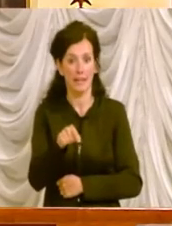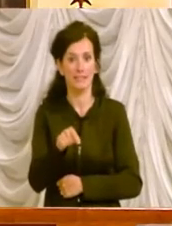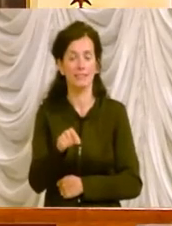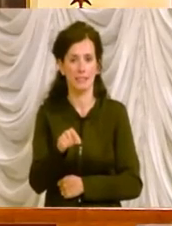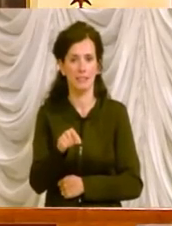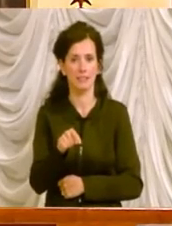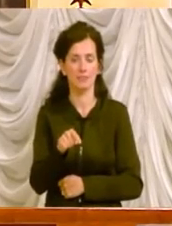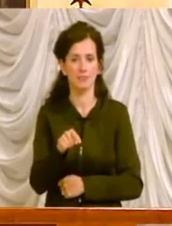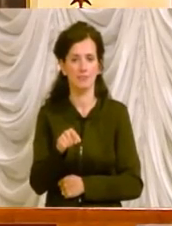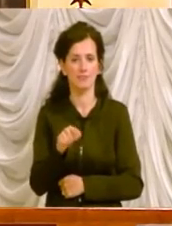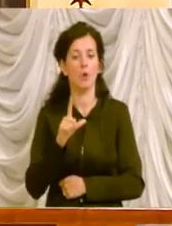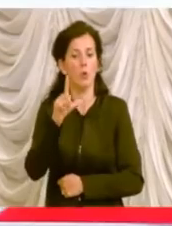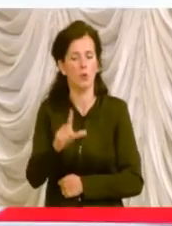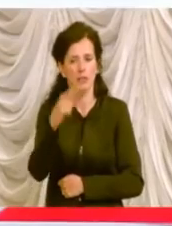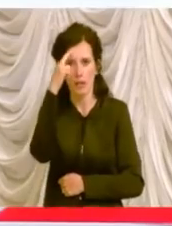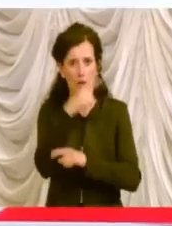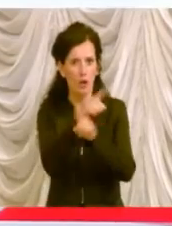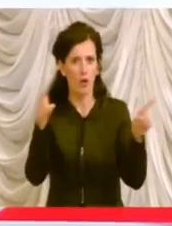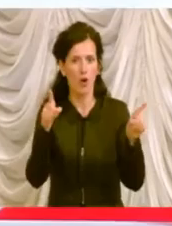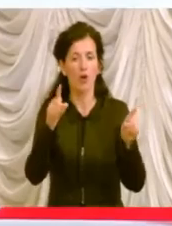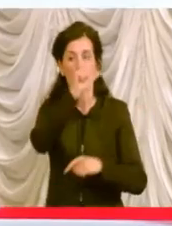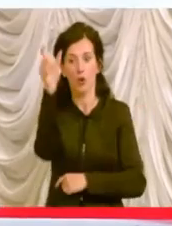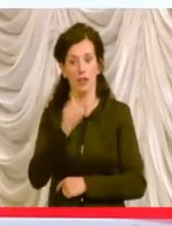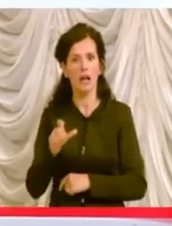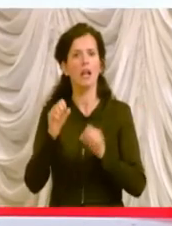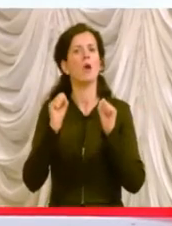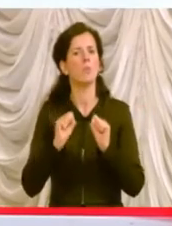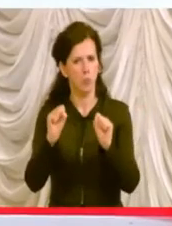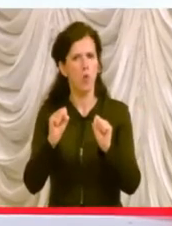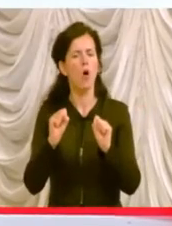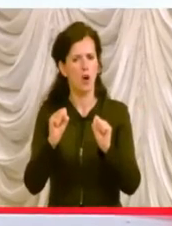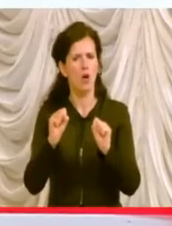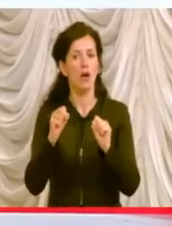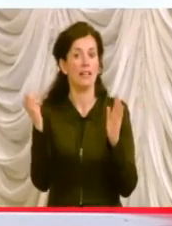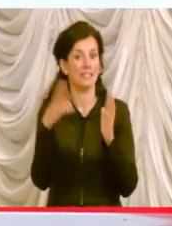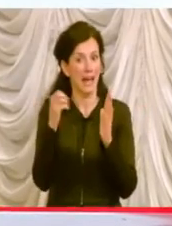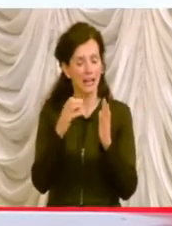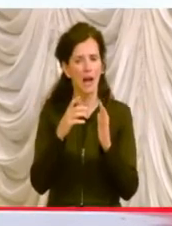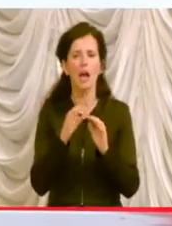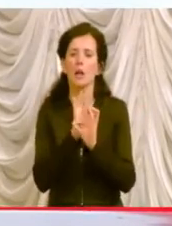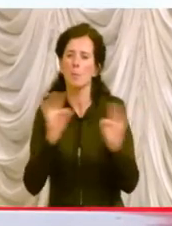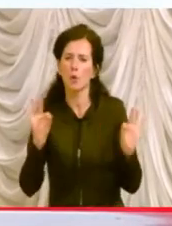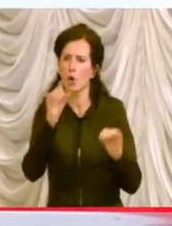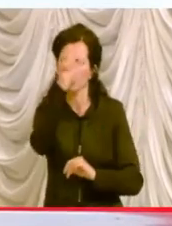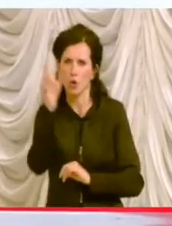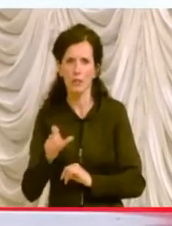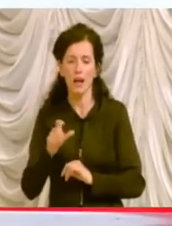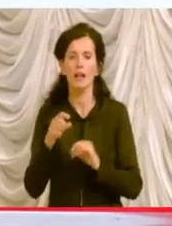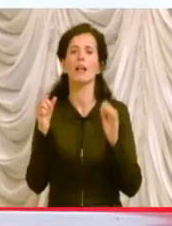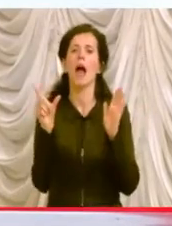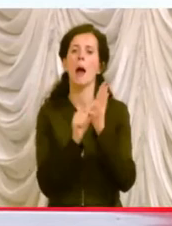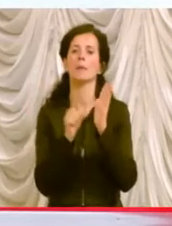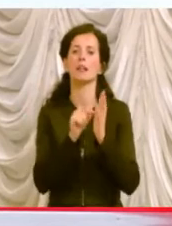ricordo potrà essere scaricata in tutto il territorio nazionale, sarà operativa in tutto il territorio nazionale l'app